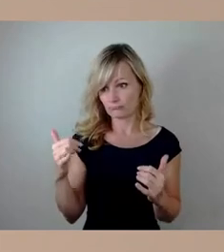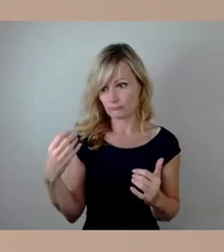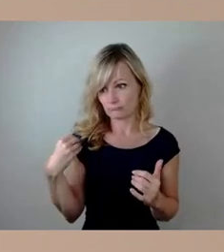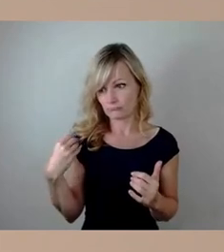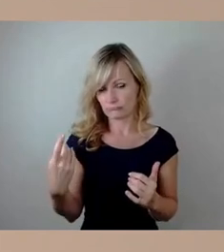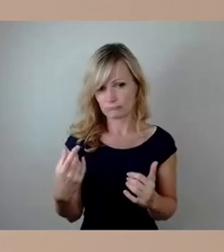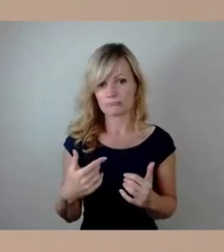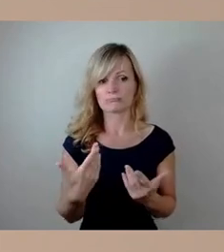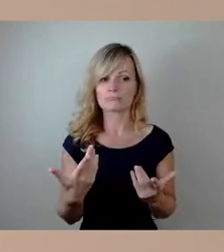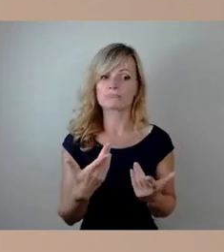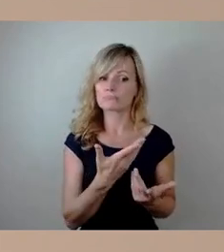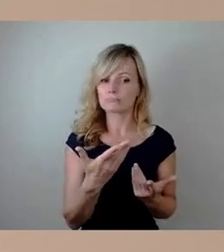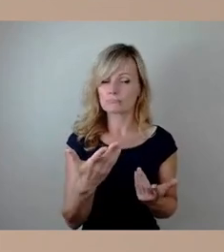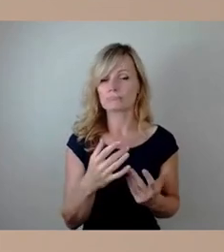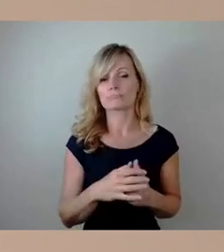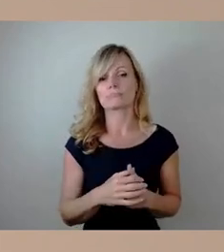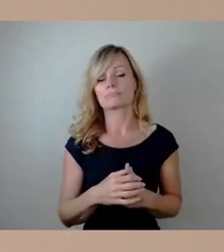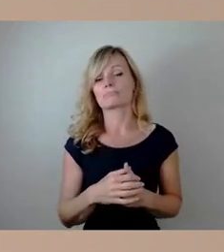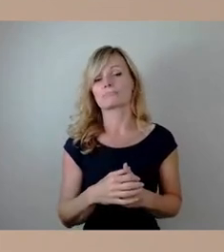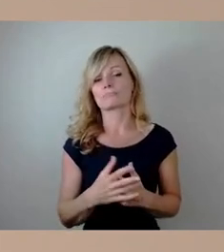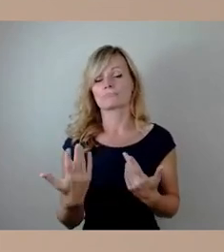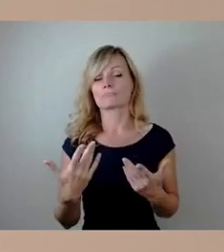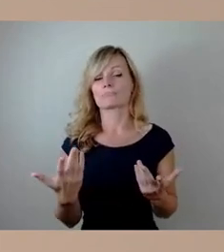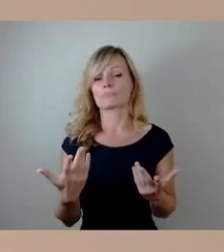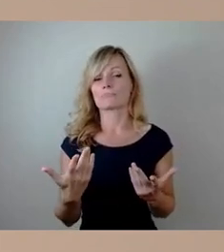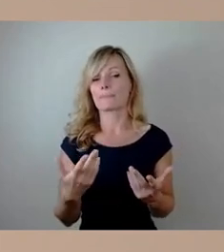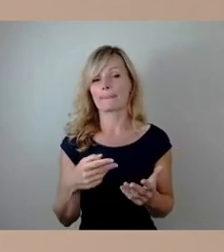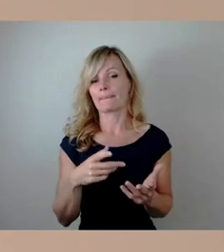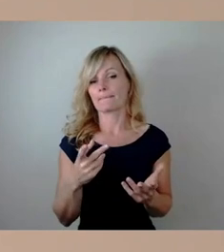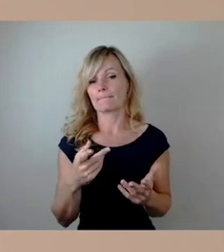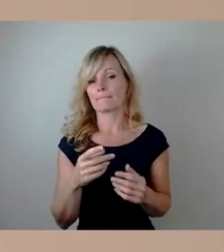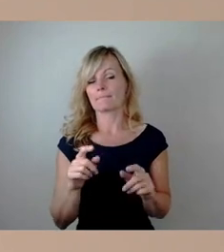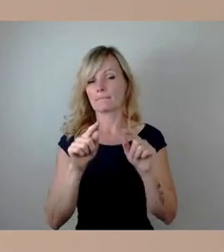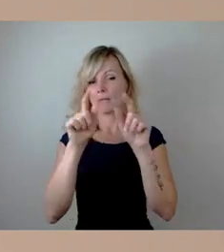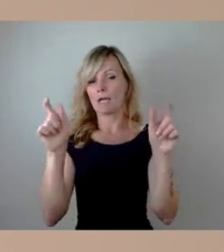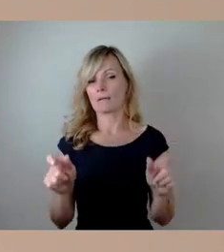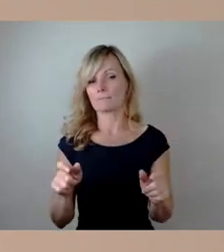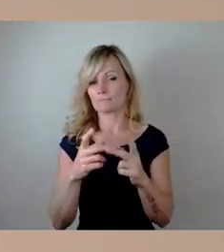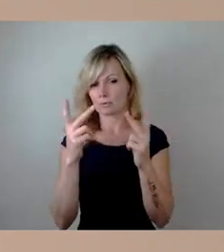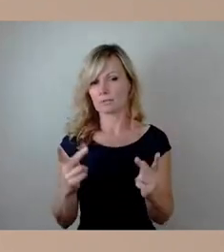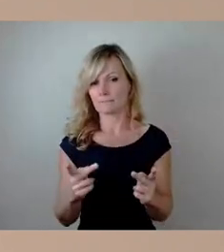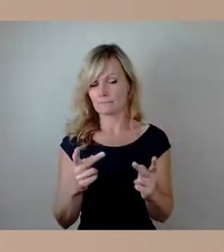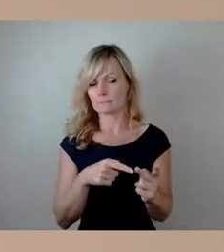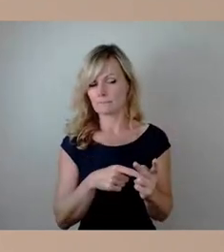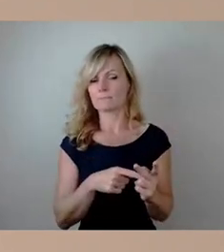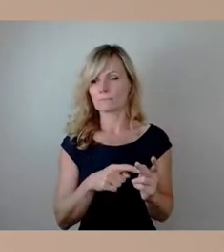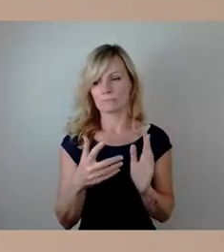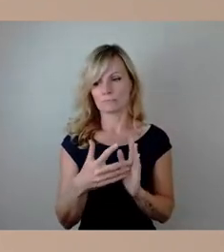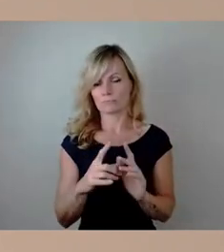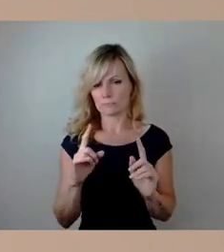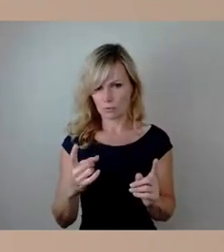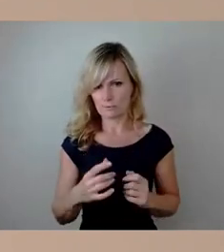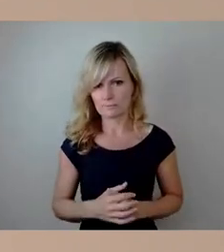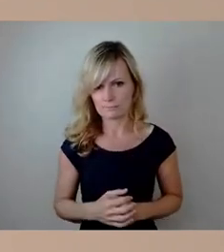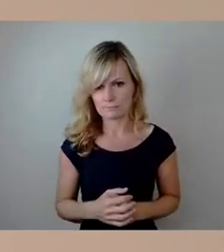als Bestandteil des Rahmenkonzepts sicherlich nochmal überprüft werden und versucht werden,